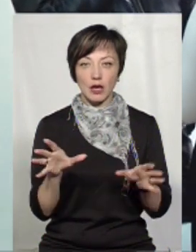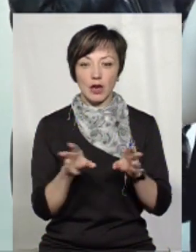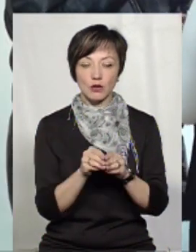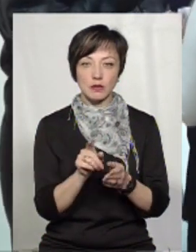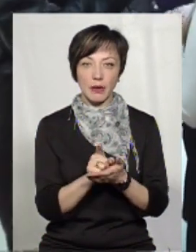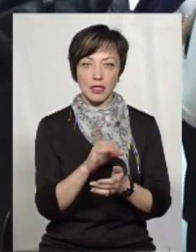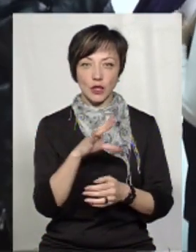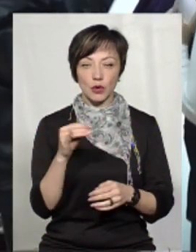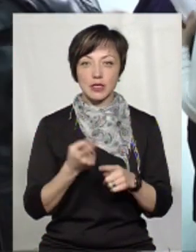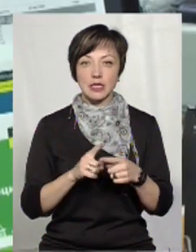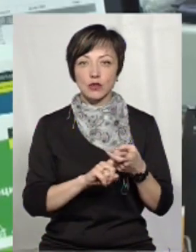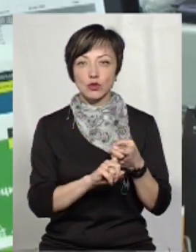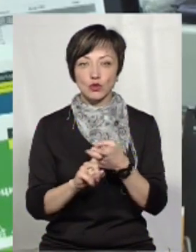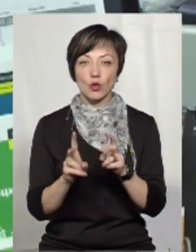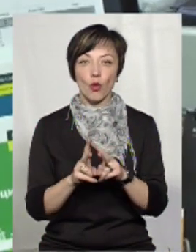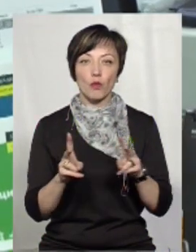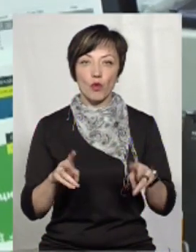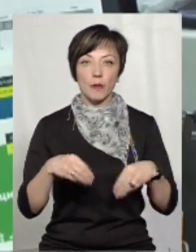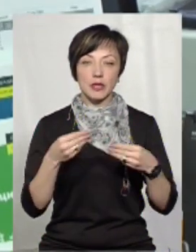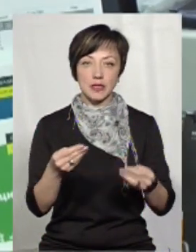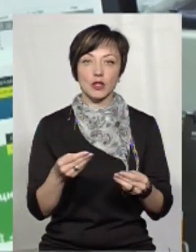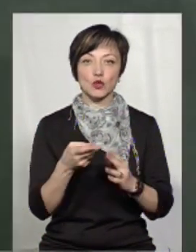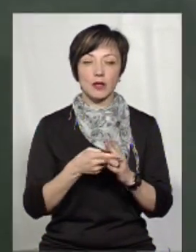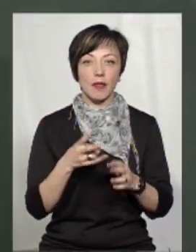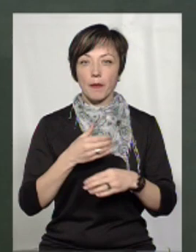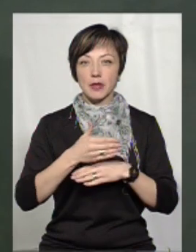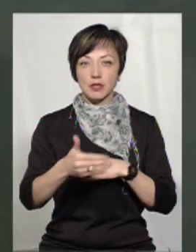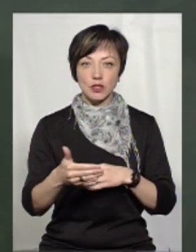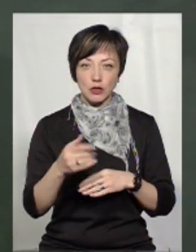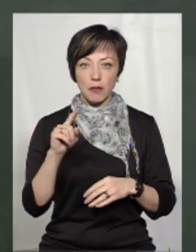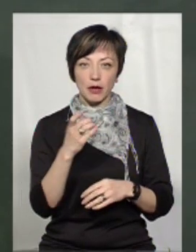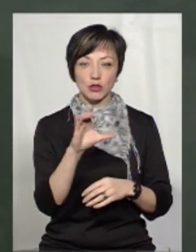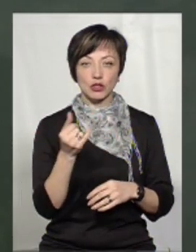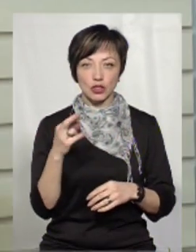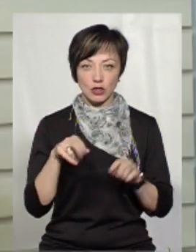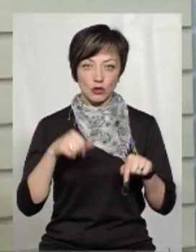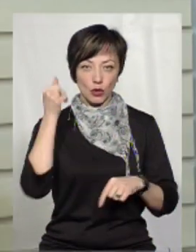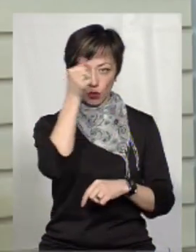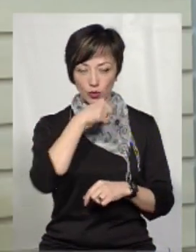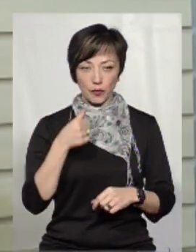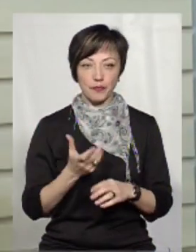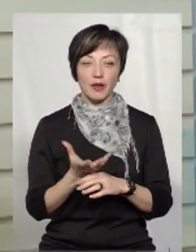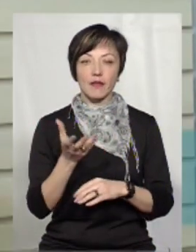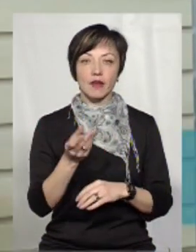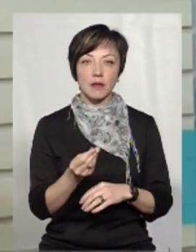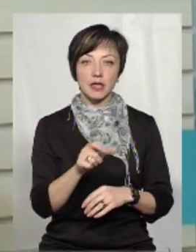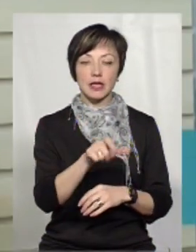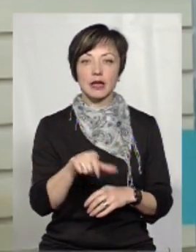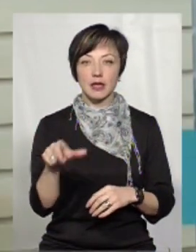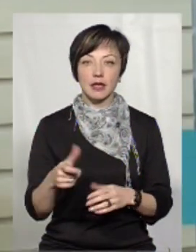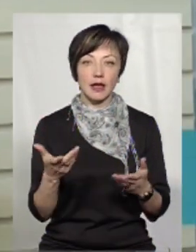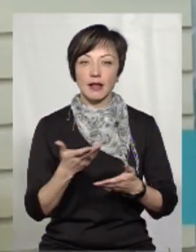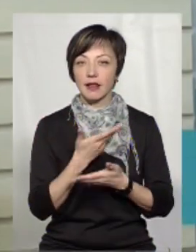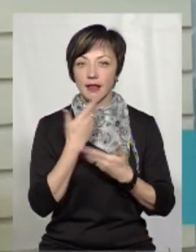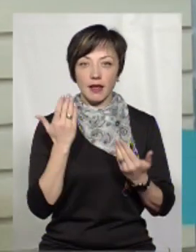з пенсією. Це стосується тих, кому призначили субсидію не пізніше 1 січня цього року. Виплати клієнтам, які не є